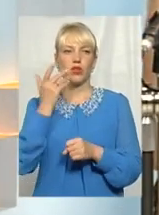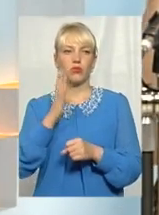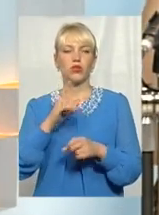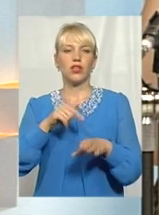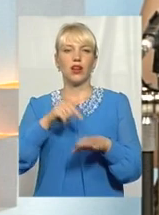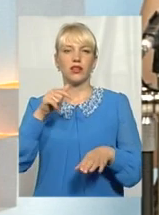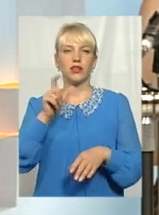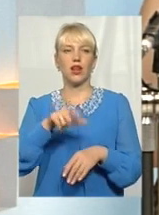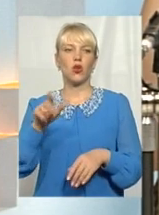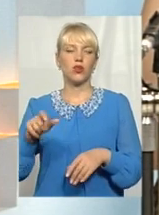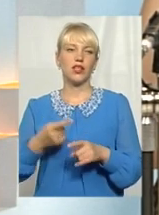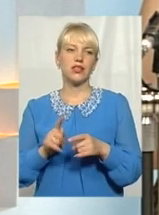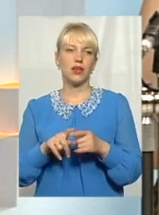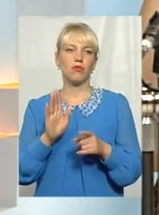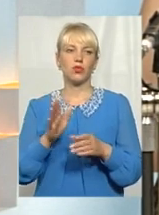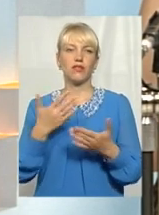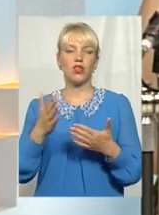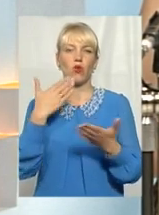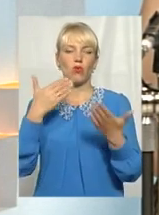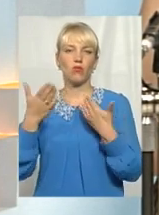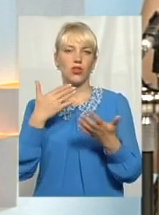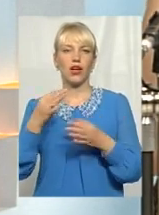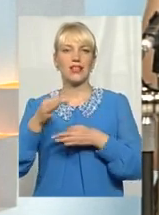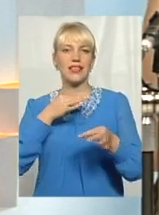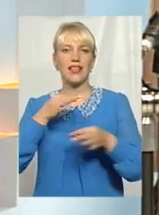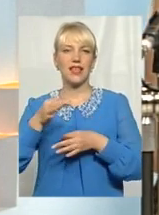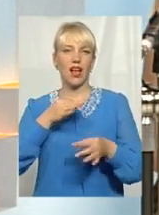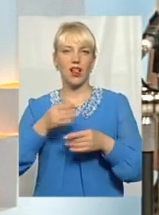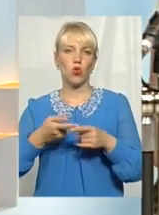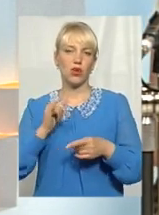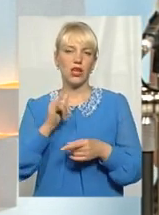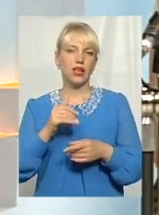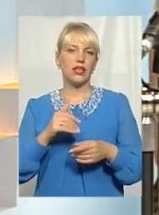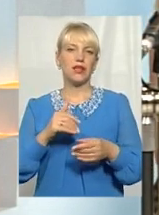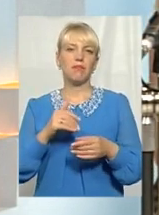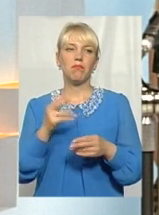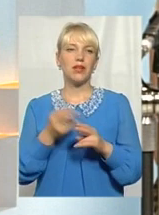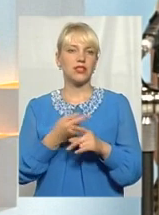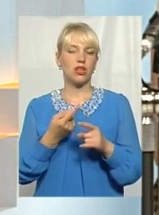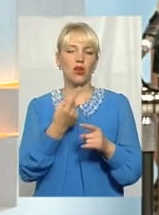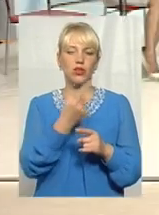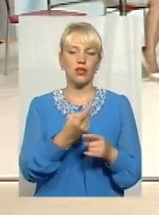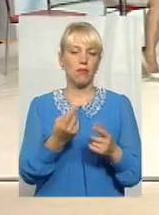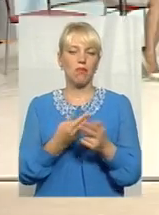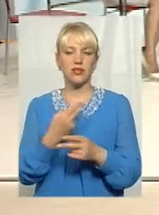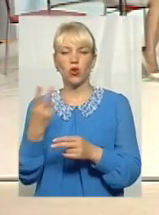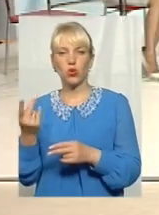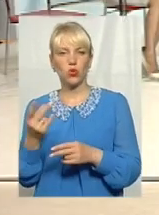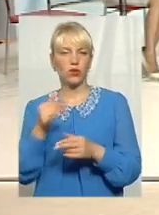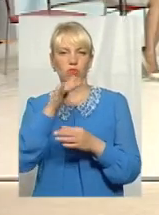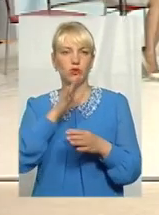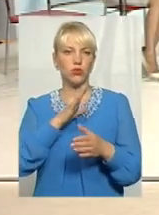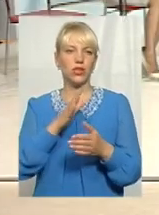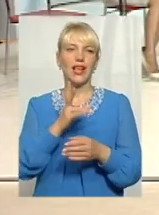людей, якби то буде вже якась комунікація, діалог, тобто одне без другу існувати не може. Мабуть, дуже важливий чинник, не